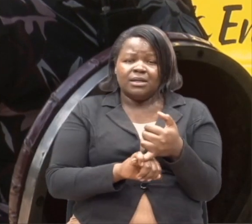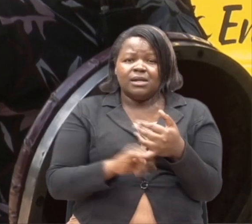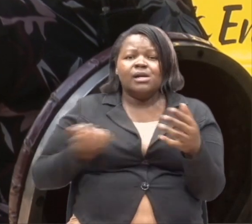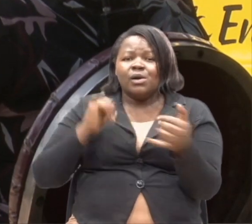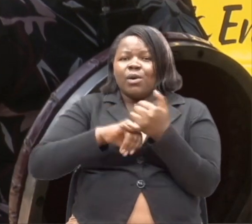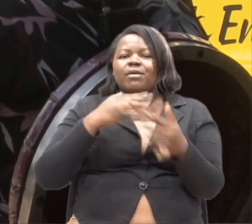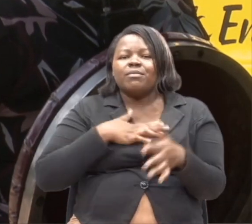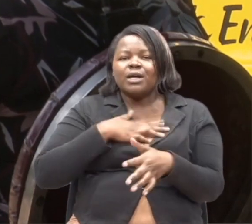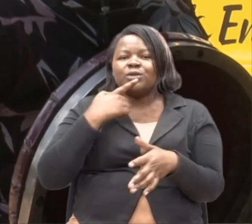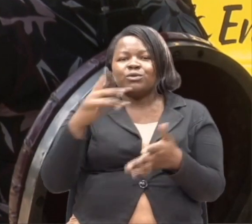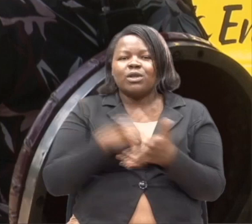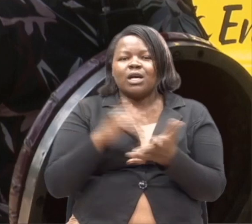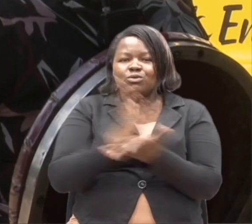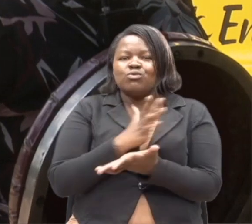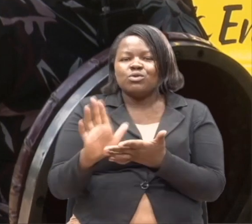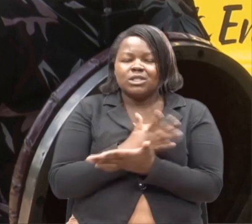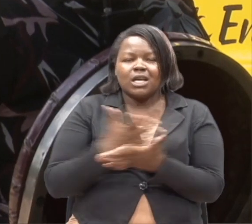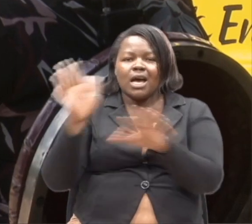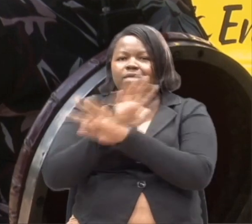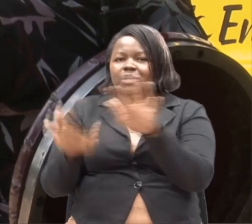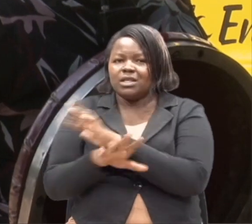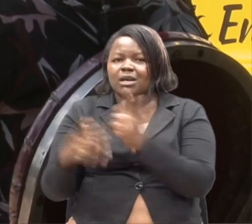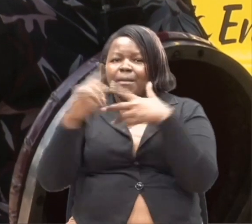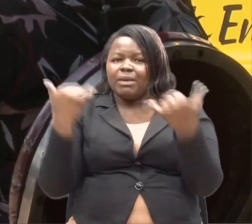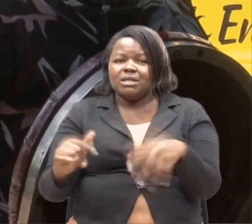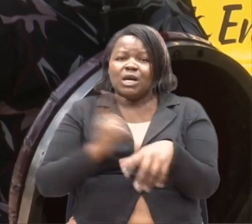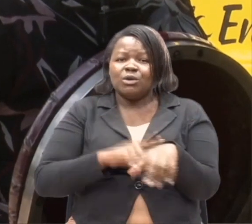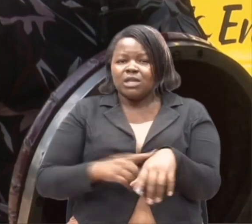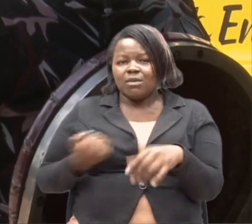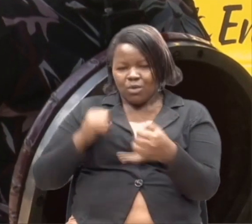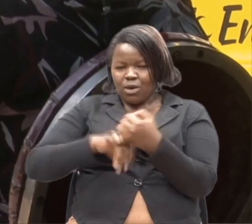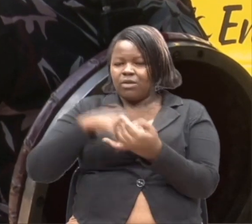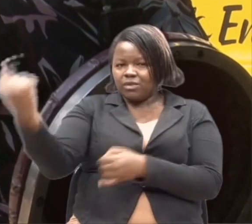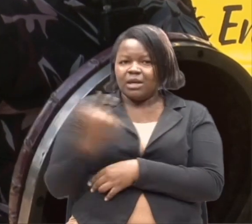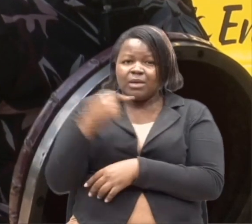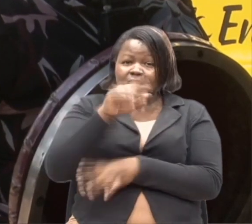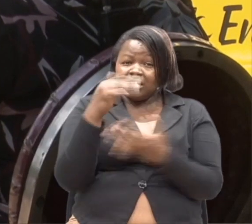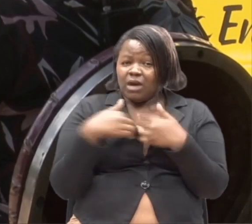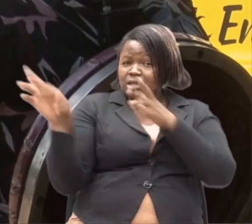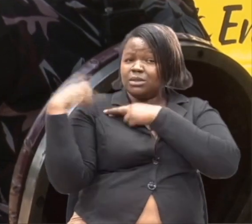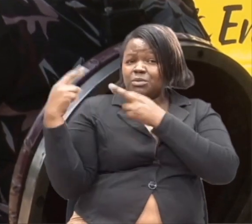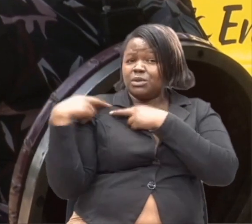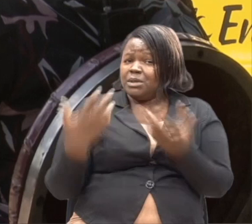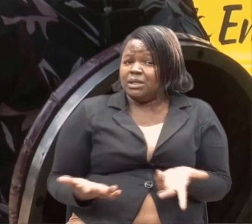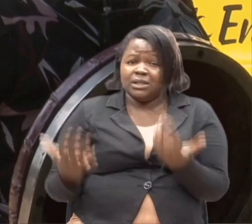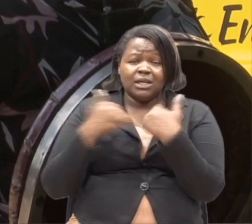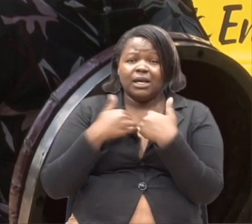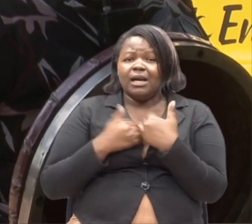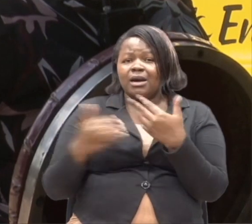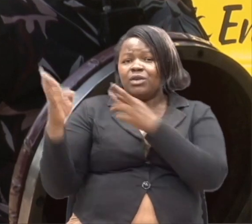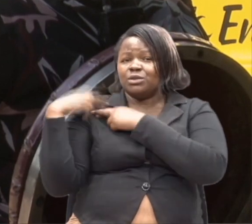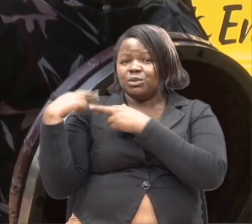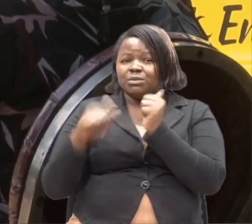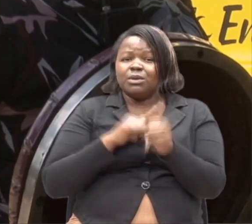Kwa hivyo mambo mimi ninaweza. Lakini kwa kweli ya lipo kuja kwa nyumba, anamajukumu yake. Anamajukumu ya